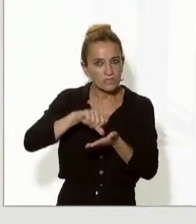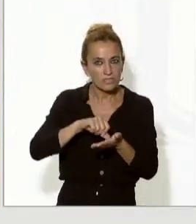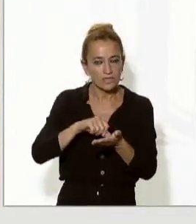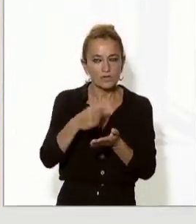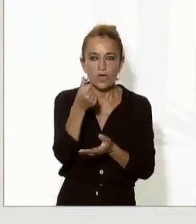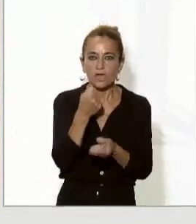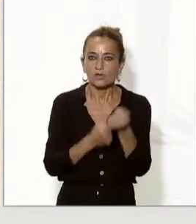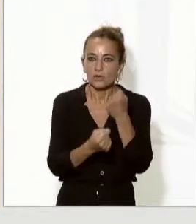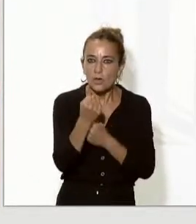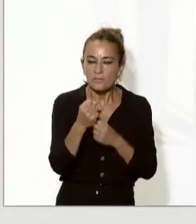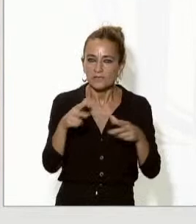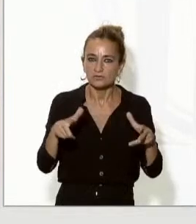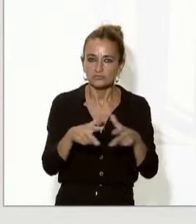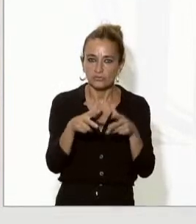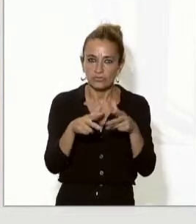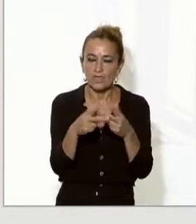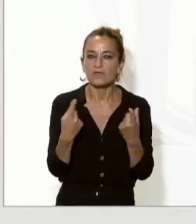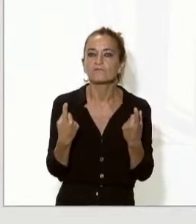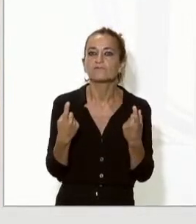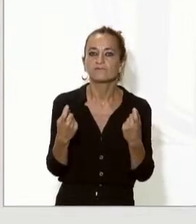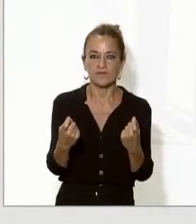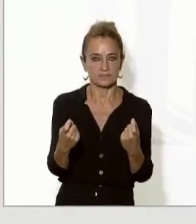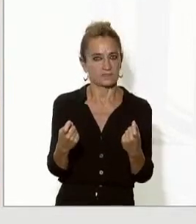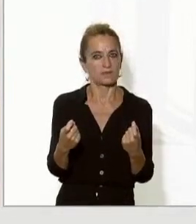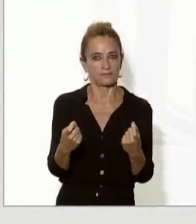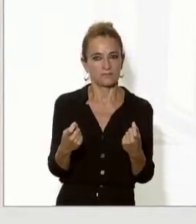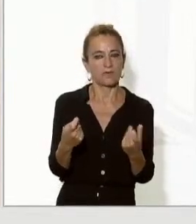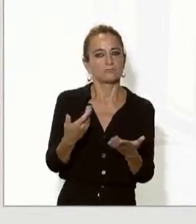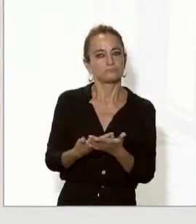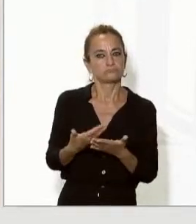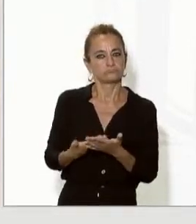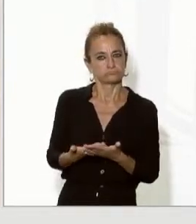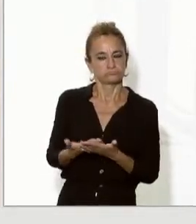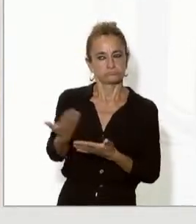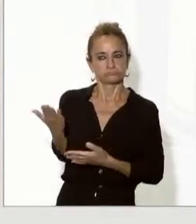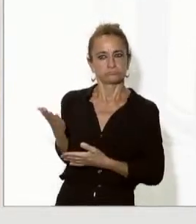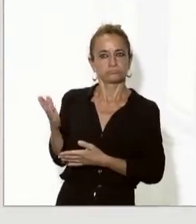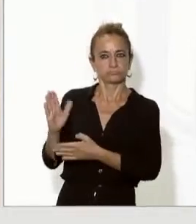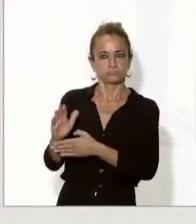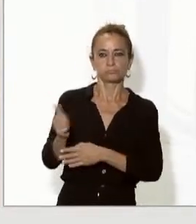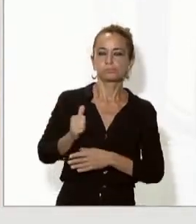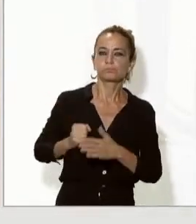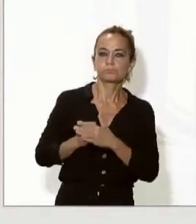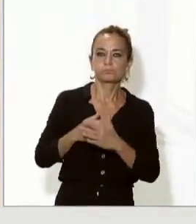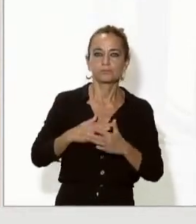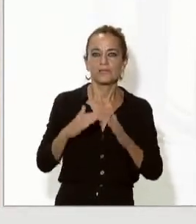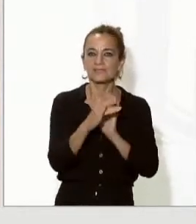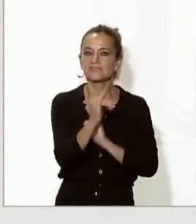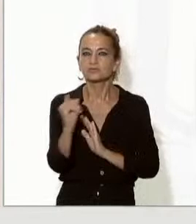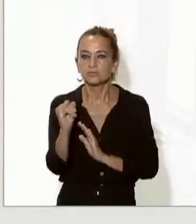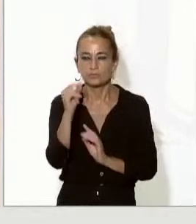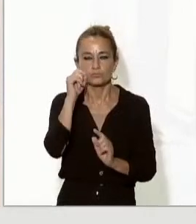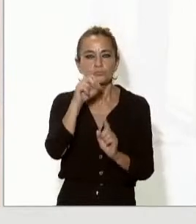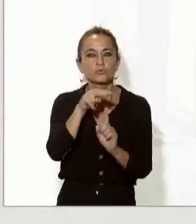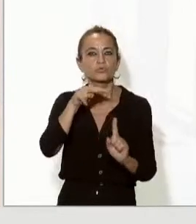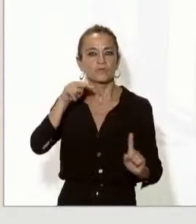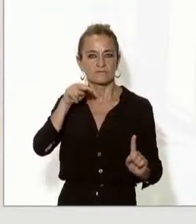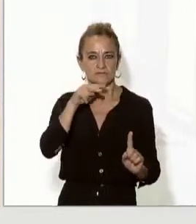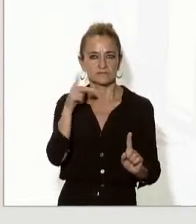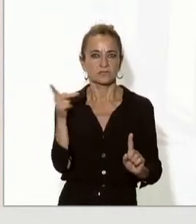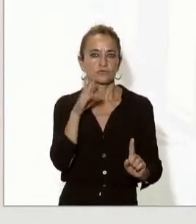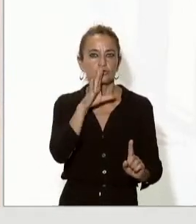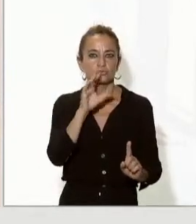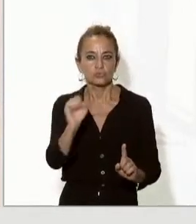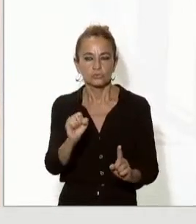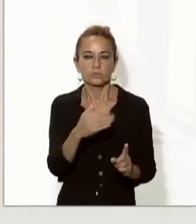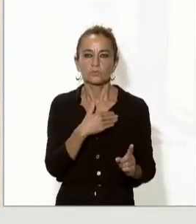manifestar i aprofitar al màxim des del punt de vista institucional entre els dos governs. Vull agrair de nou al cap